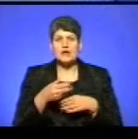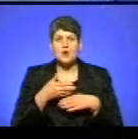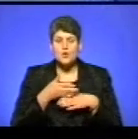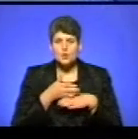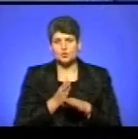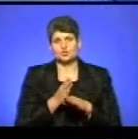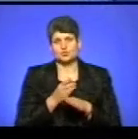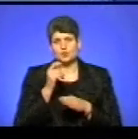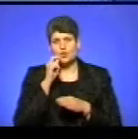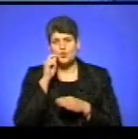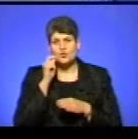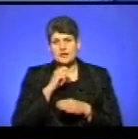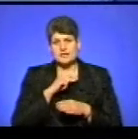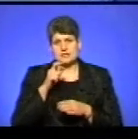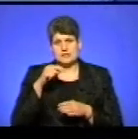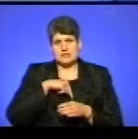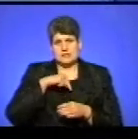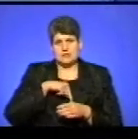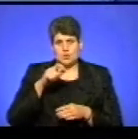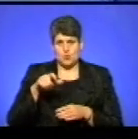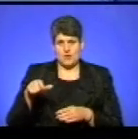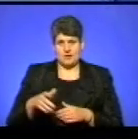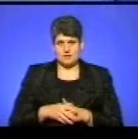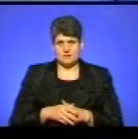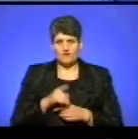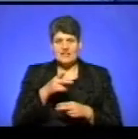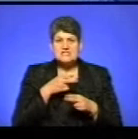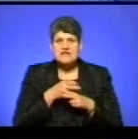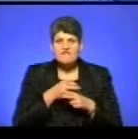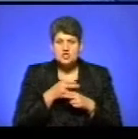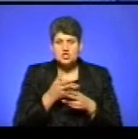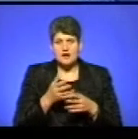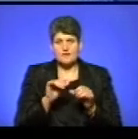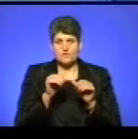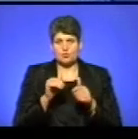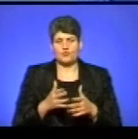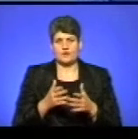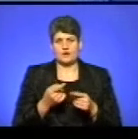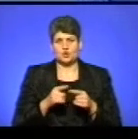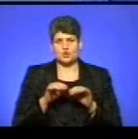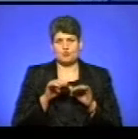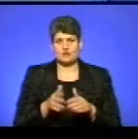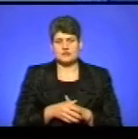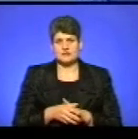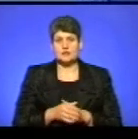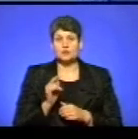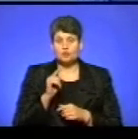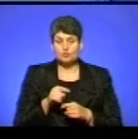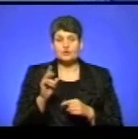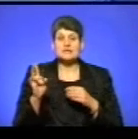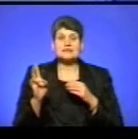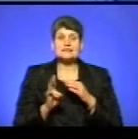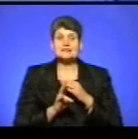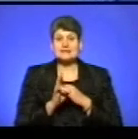українськість людей. Вона заважає формуванню цього процесу. Тому церква,